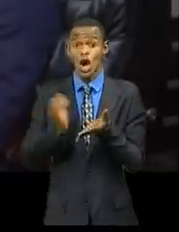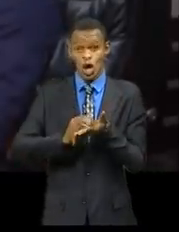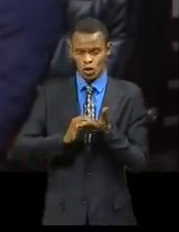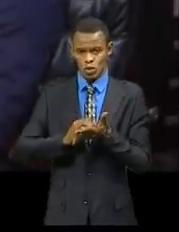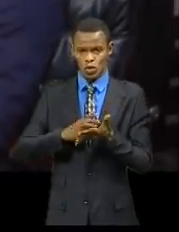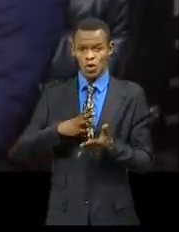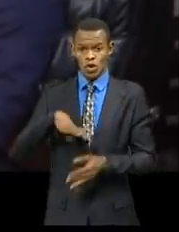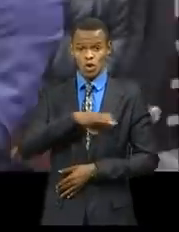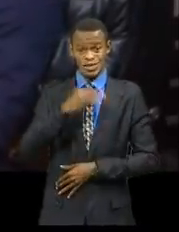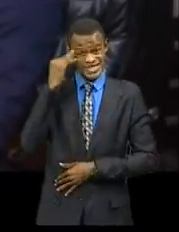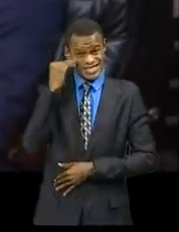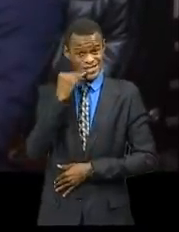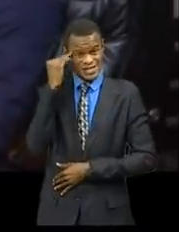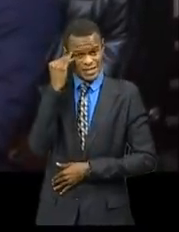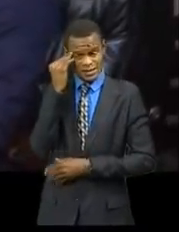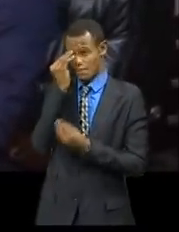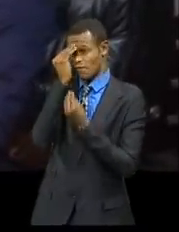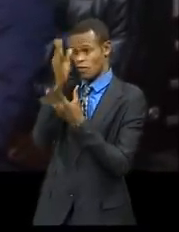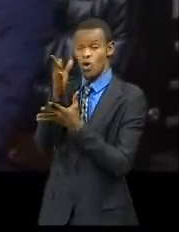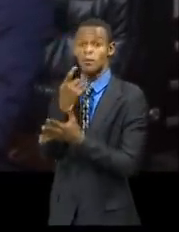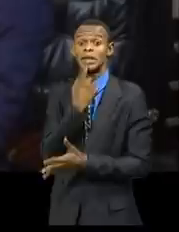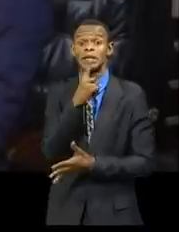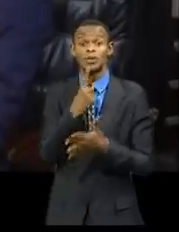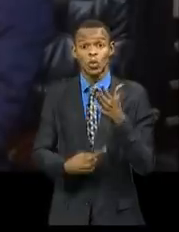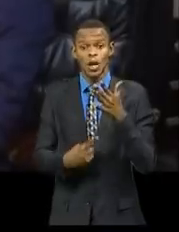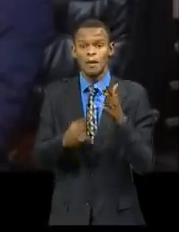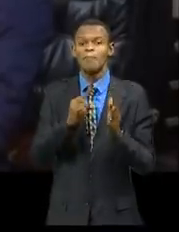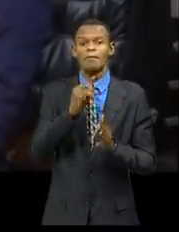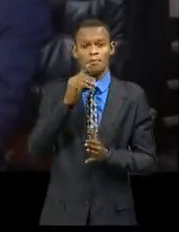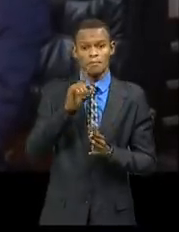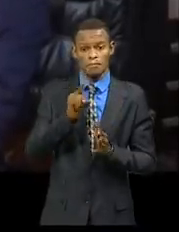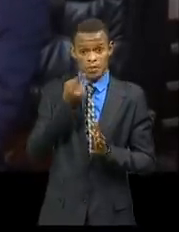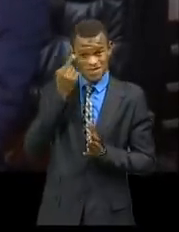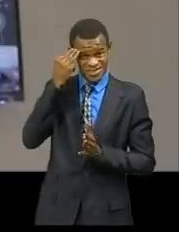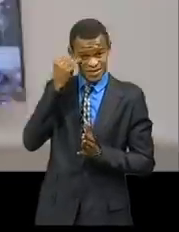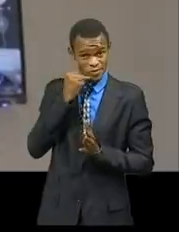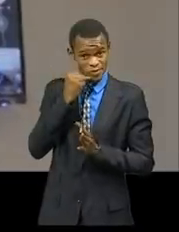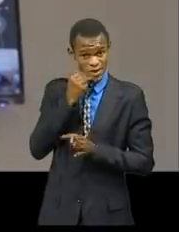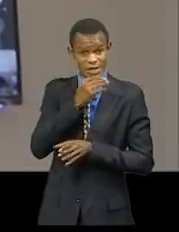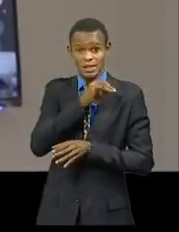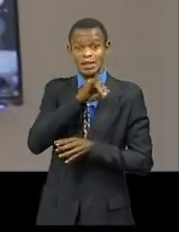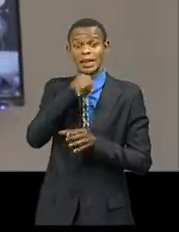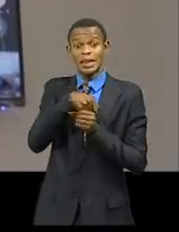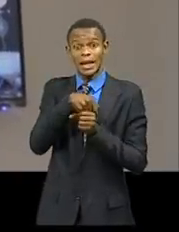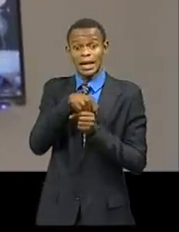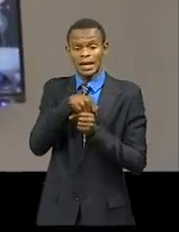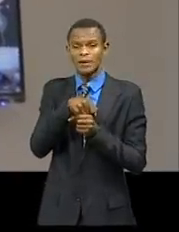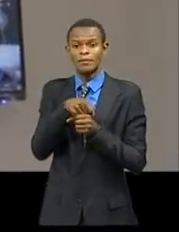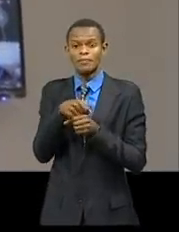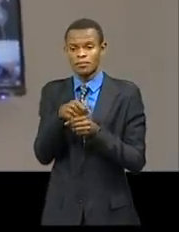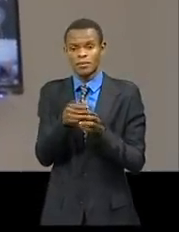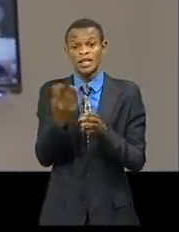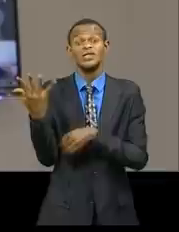de cinq journées d'audition de ministres de l'Intérieur, décentralisation et affaires coutumières, celui de la Défense